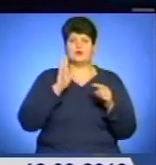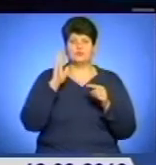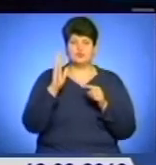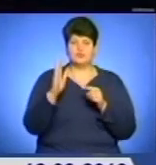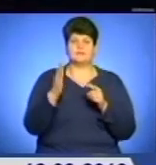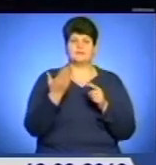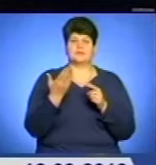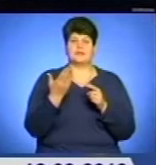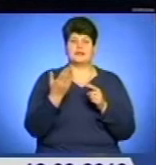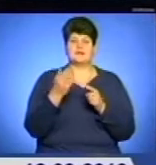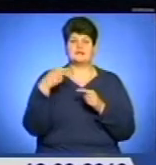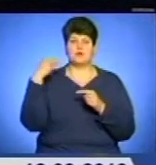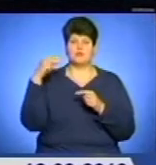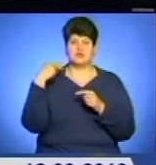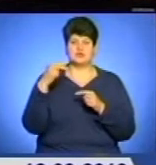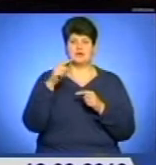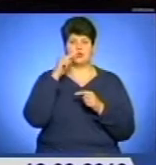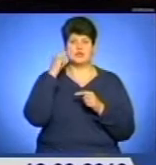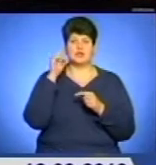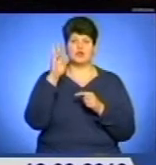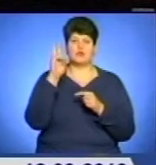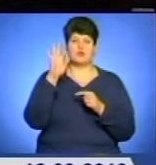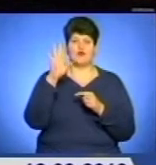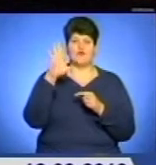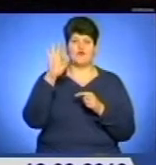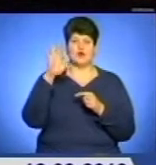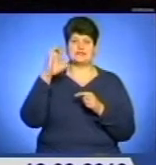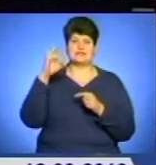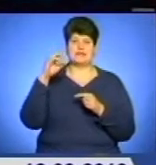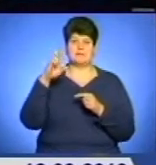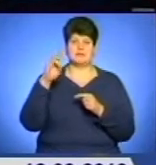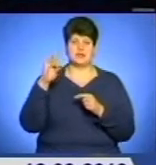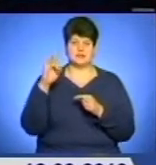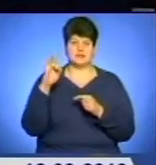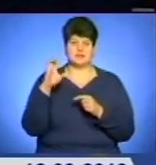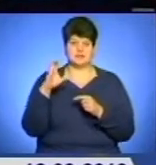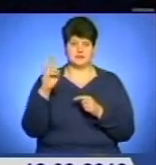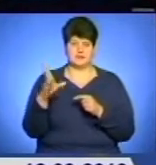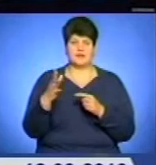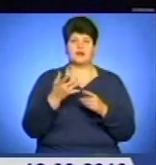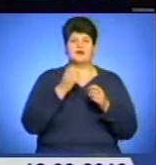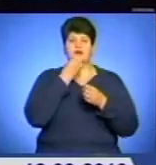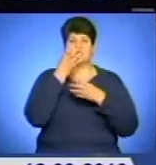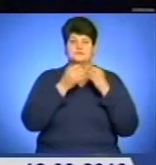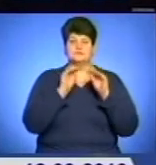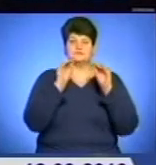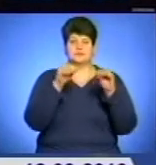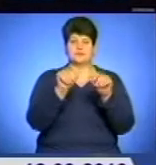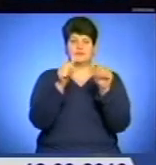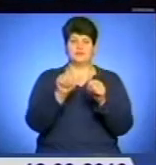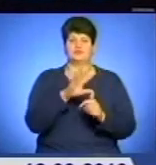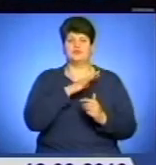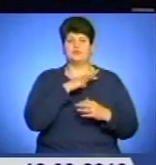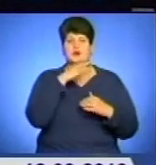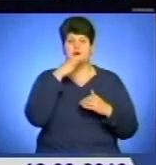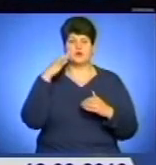в Російському Новосибірську. Церемонія ручистого покладання квітів до пам'ятника Тараса пройшла у багатьох країнах світу.